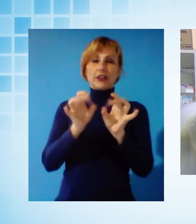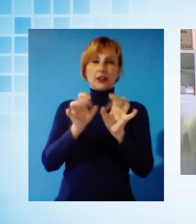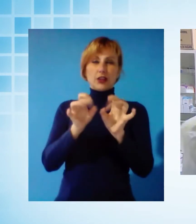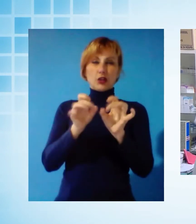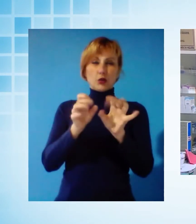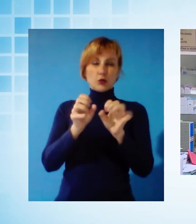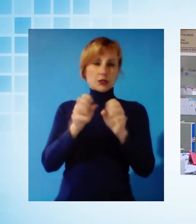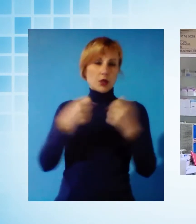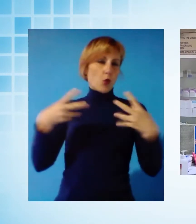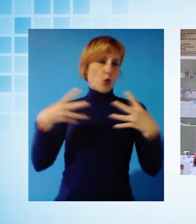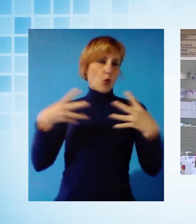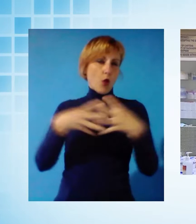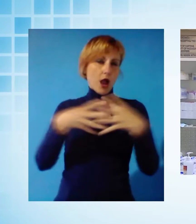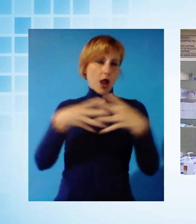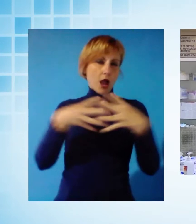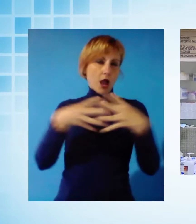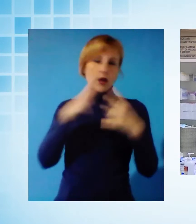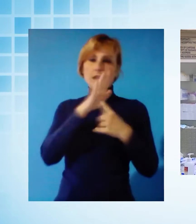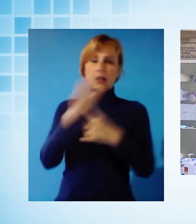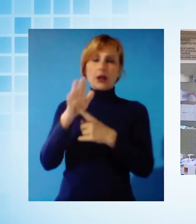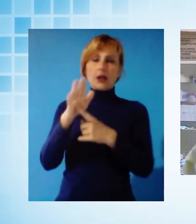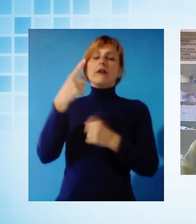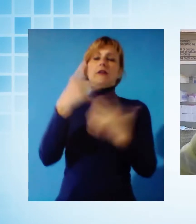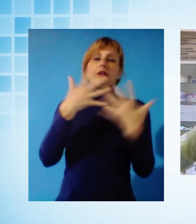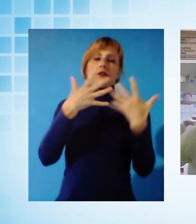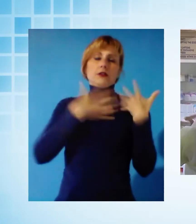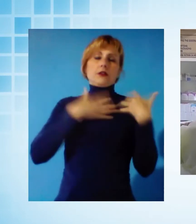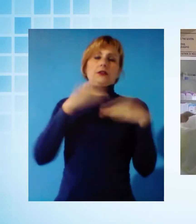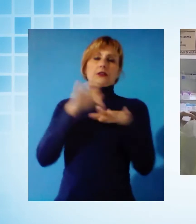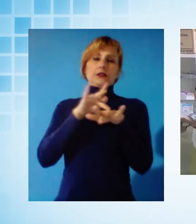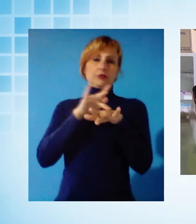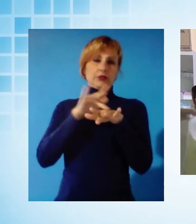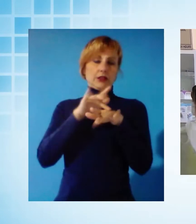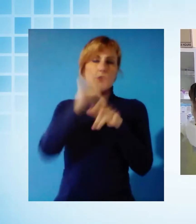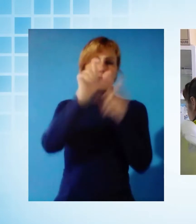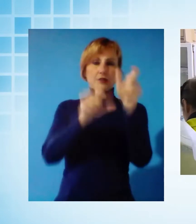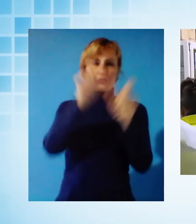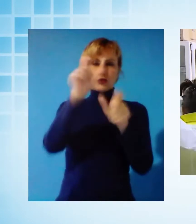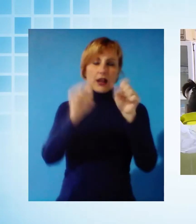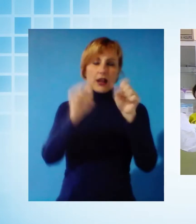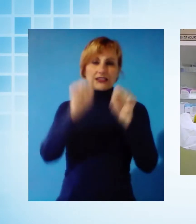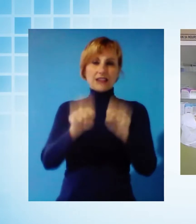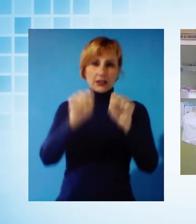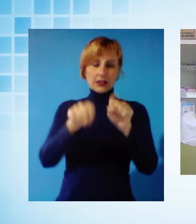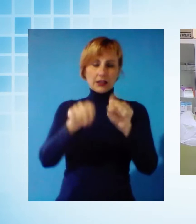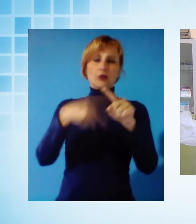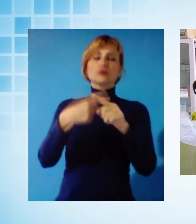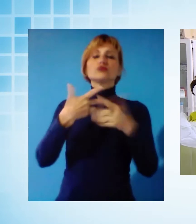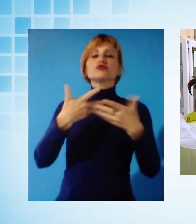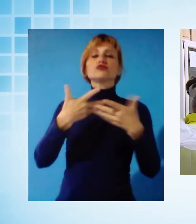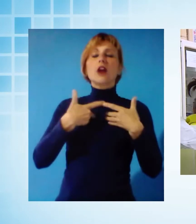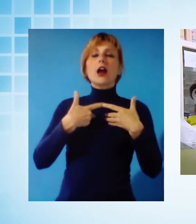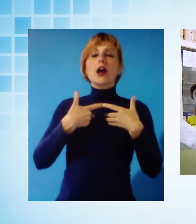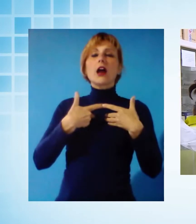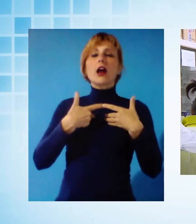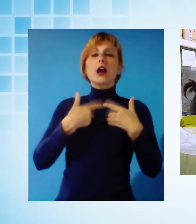responsabilità, oltre che sensibilità e solidarietà, oltre al personale sanitario ci sono anche i donatori di sangue, che quando c'è